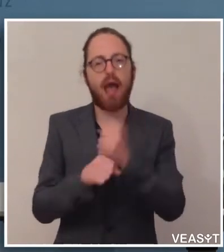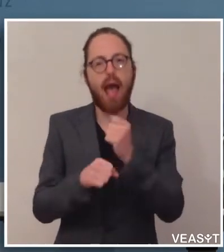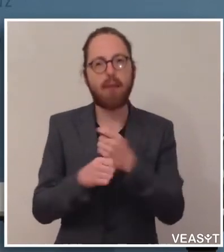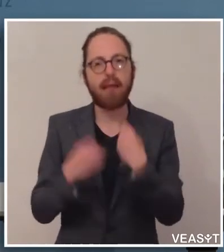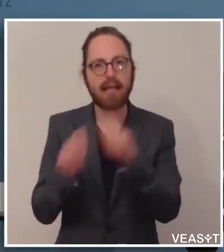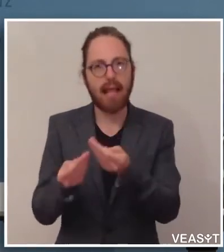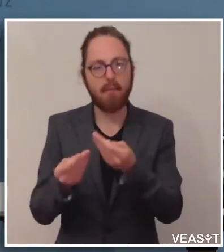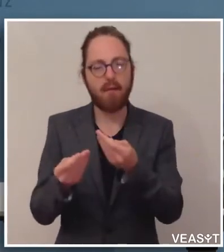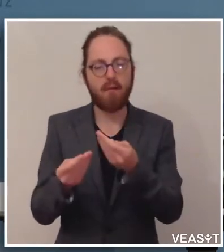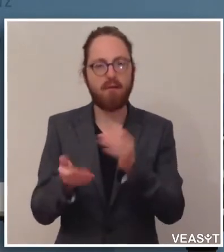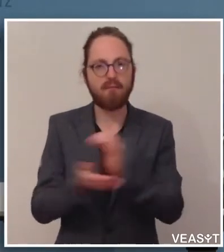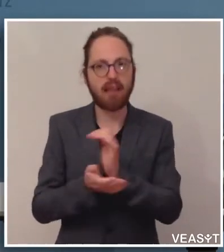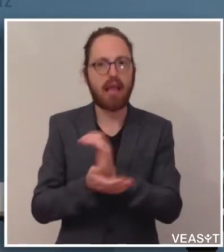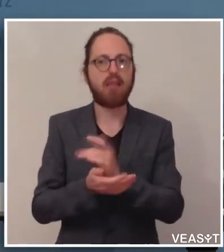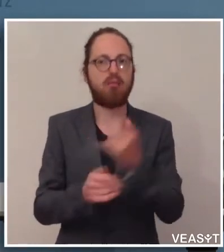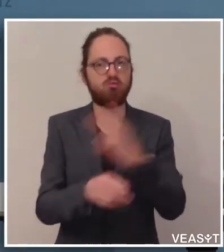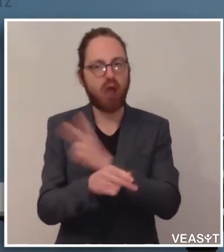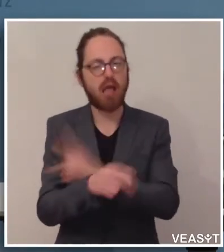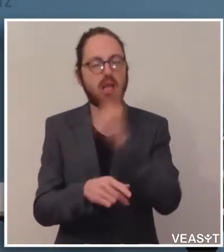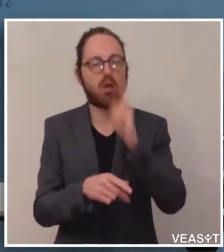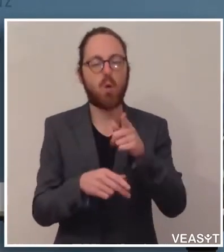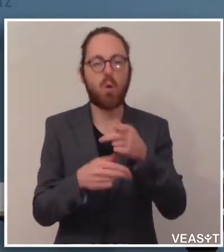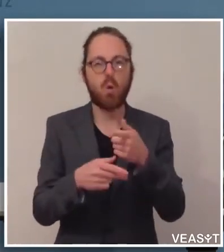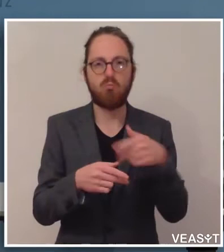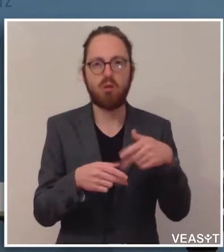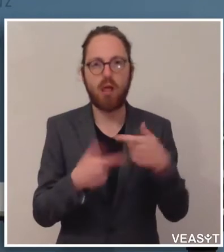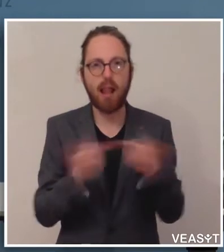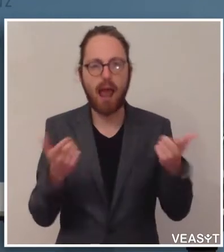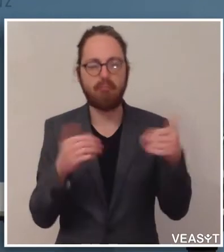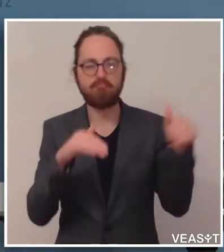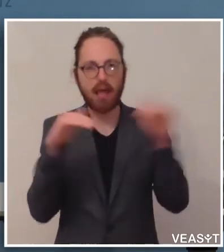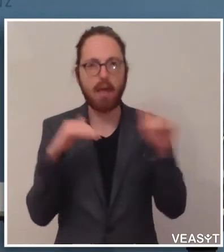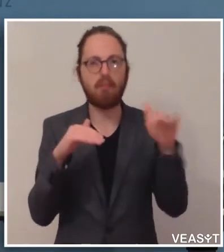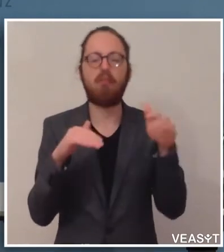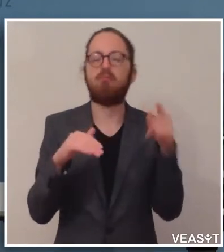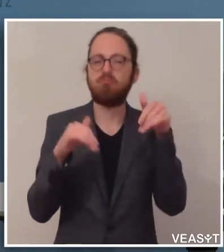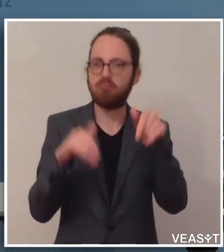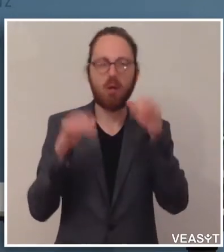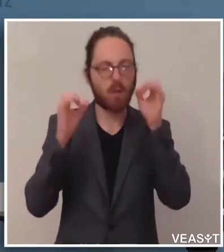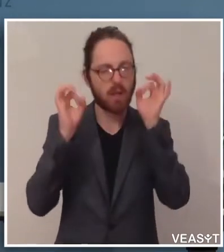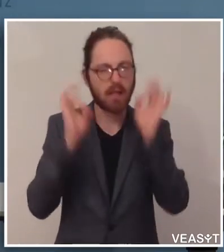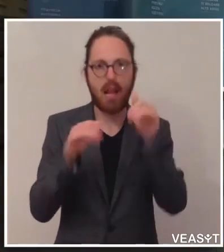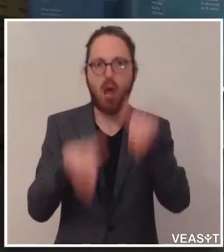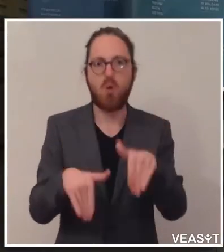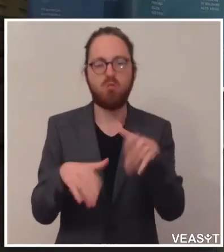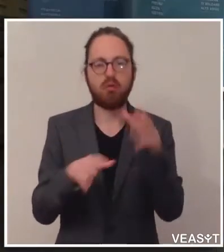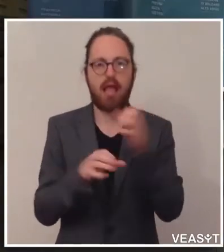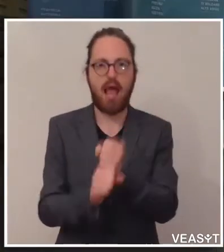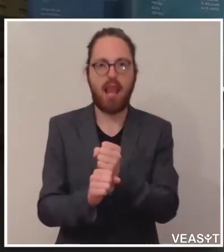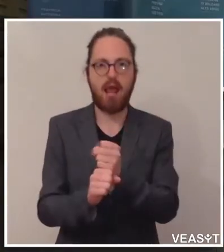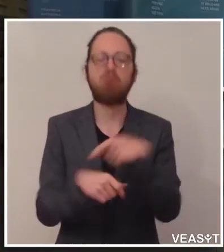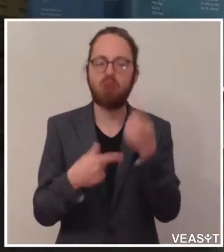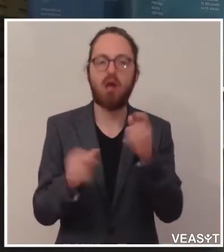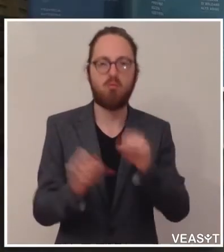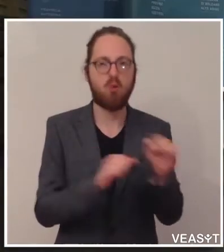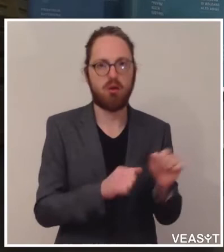lokaler Ebene und das muss peinlich genau eingehalten werden, das wird auch kontrolliert werden, dann sind auch diese Arbeiten zulässig. Dann